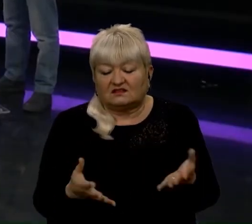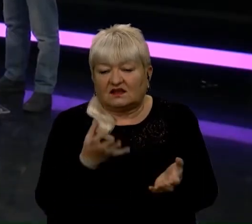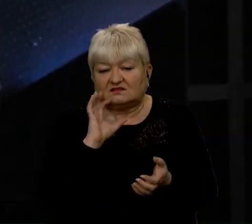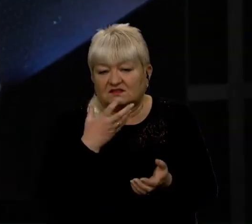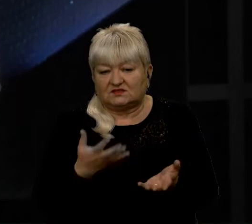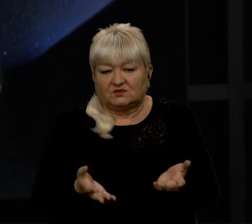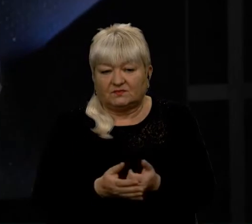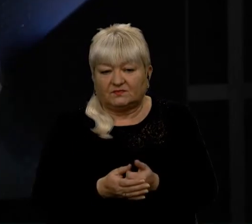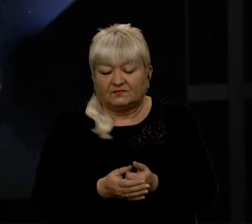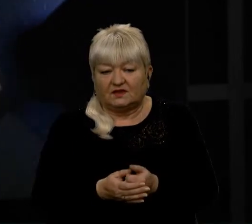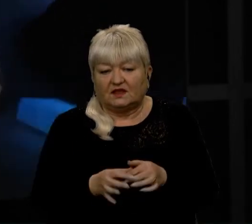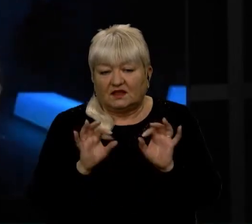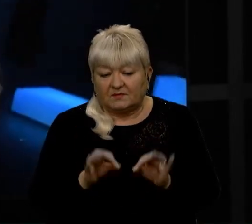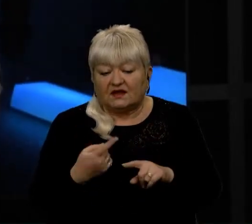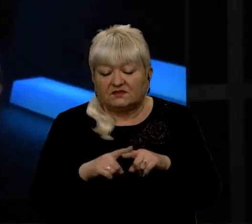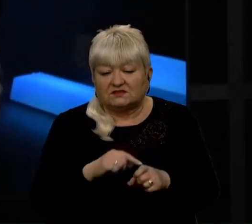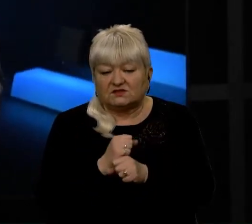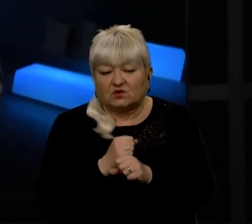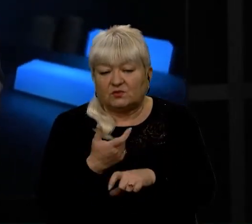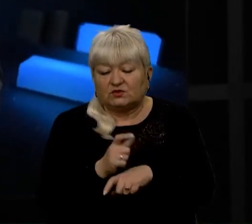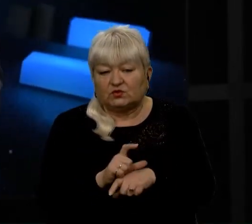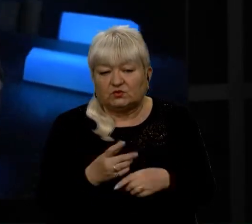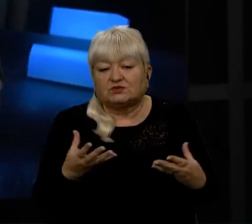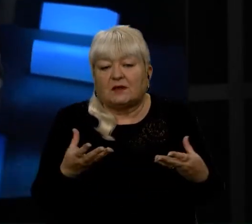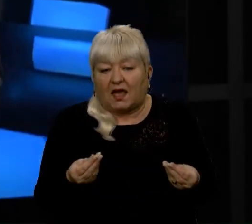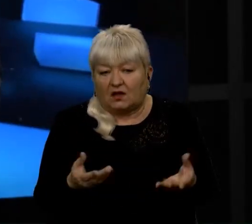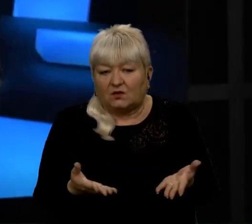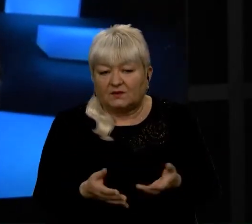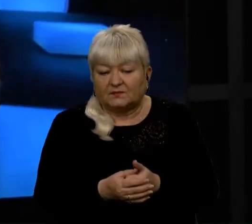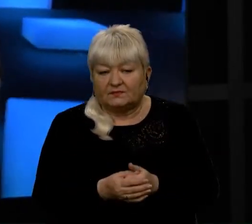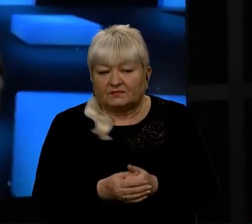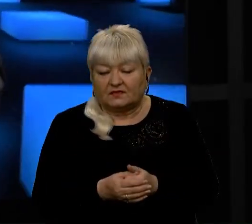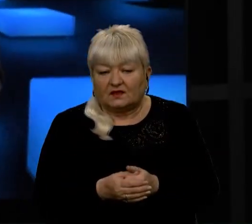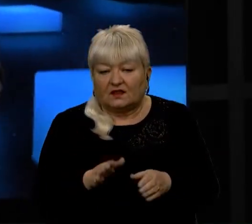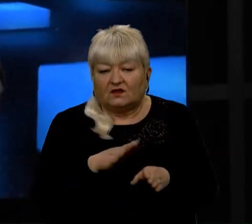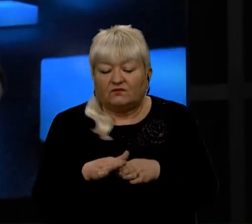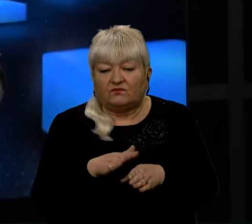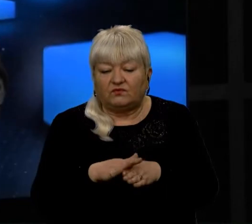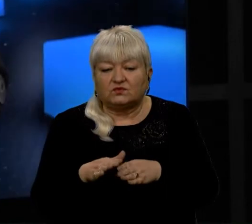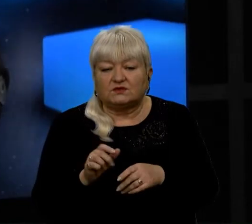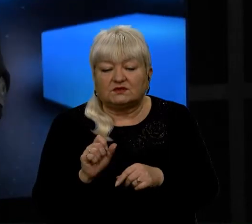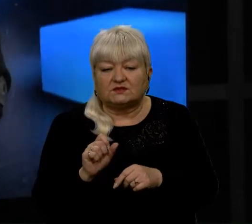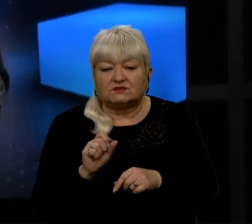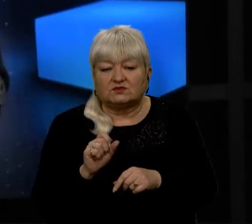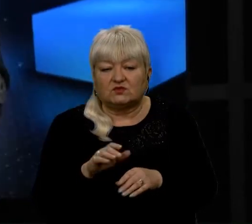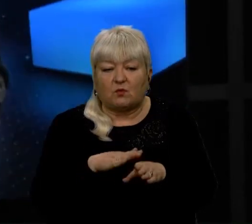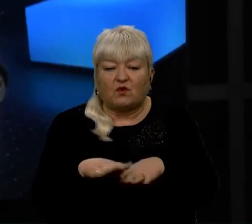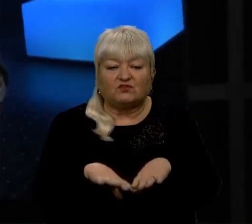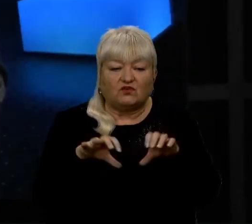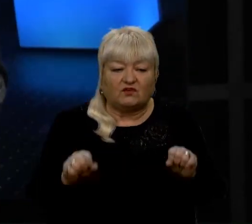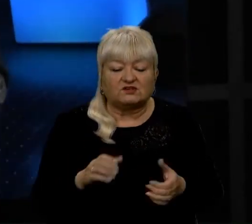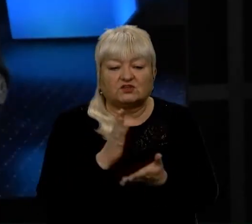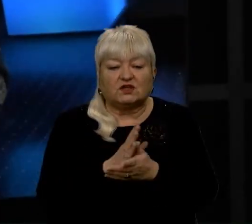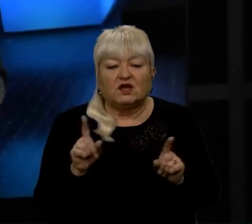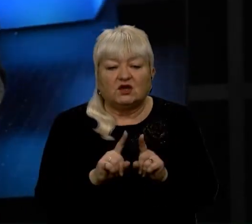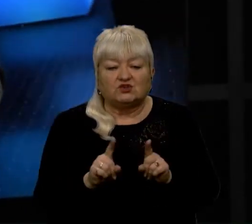справді, це дуже м'яко зроблено, і фактично функцію повноваженого є більше зробити, щоб в державі всі про